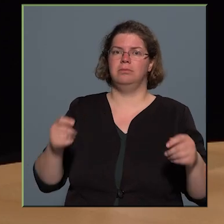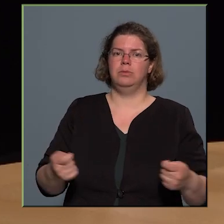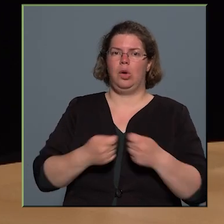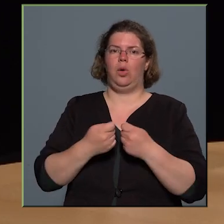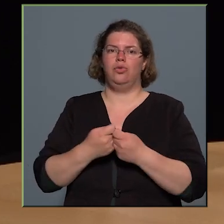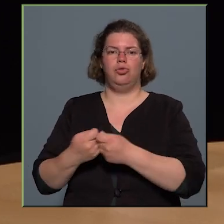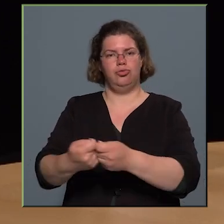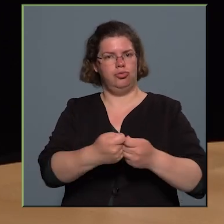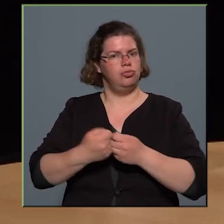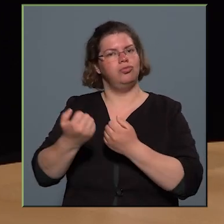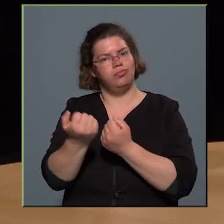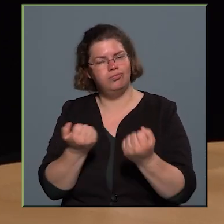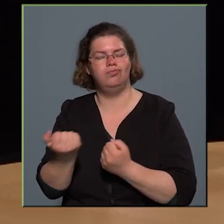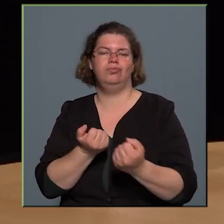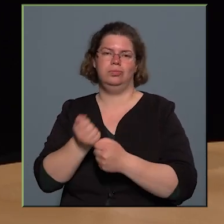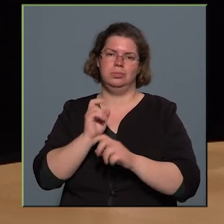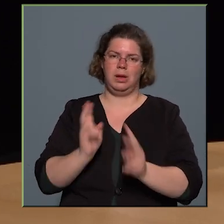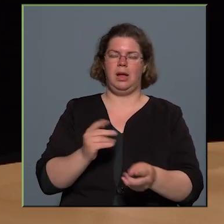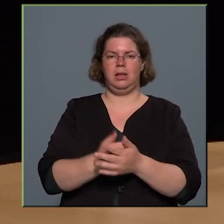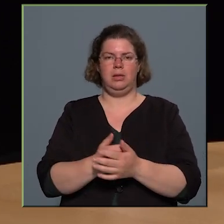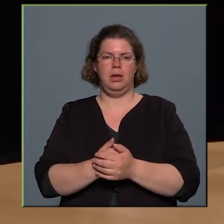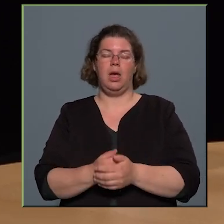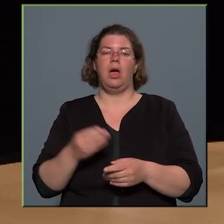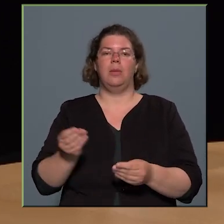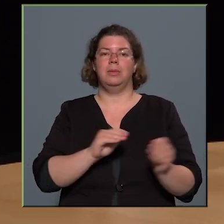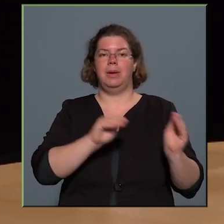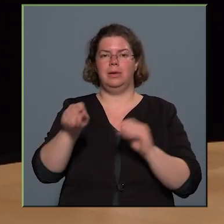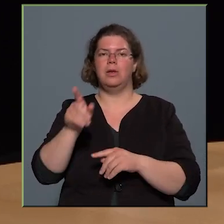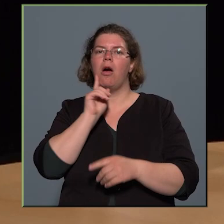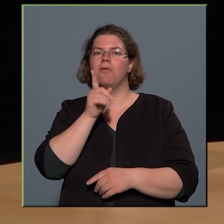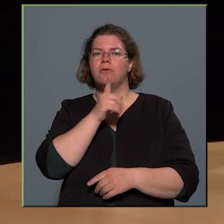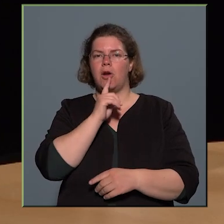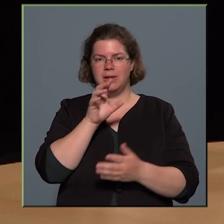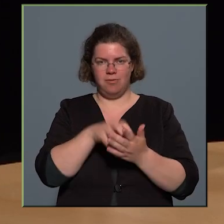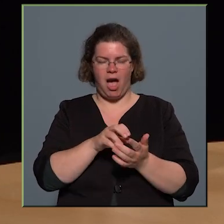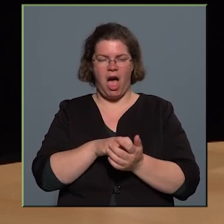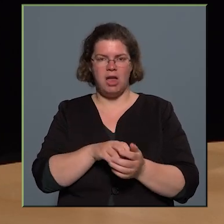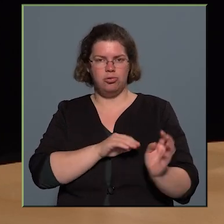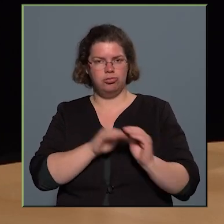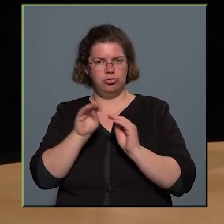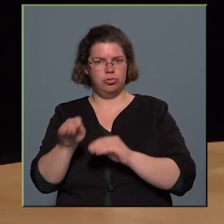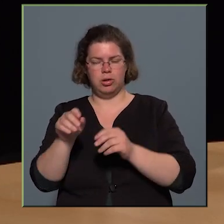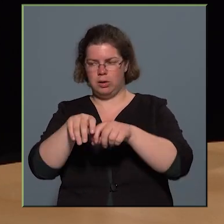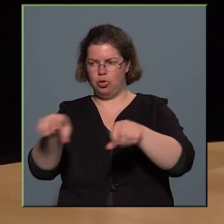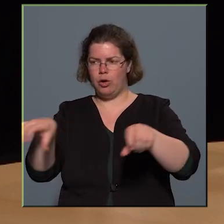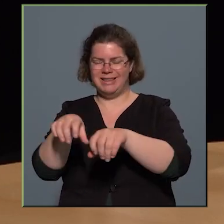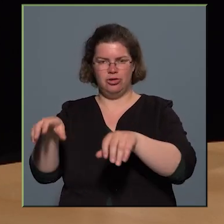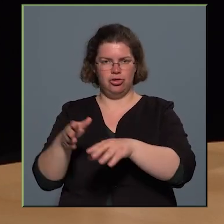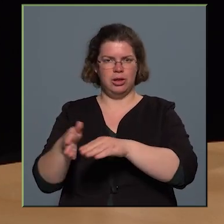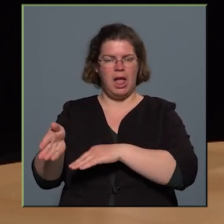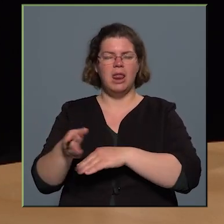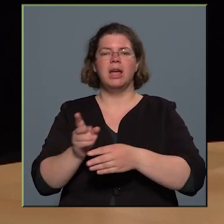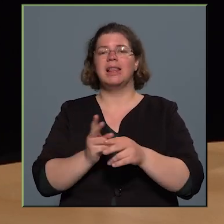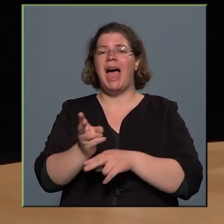ezáltal. Ami még oda beköltözött, az a Fradi város a töltésmenti részen, ez ugye a teljesen állami